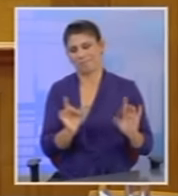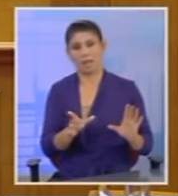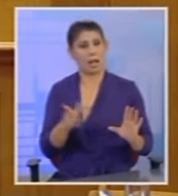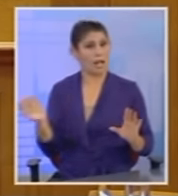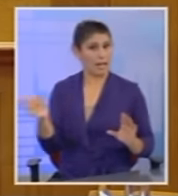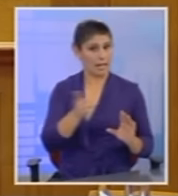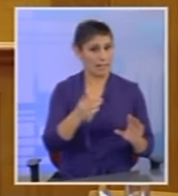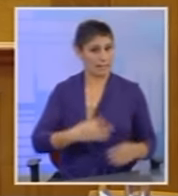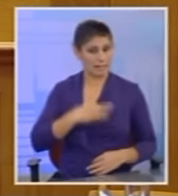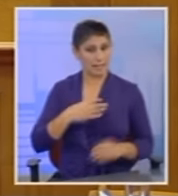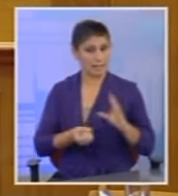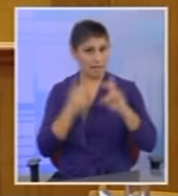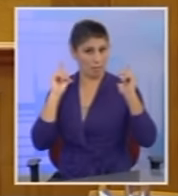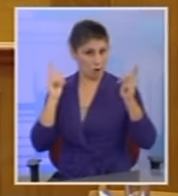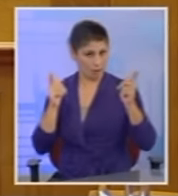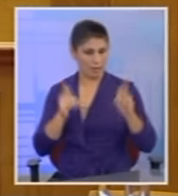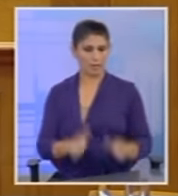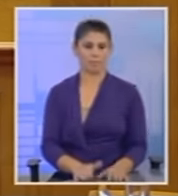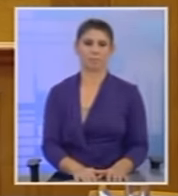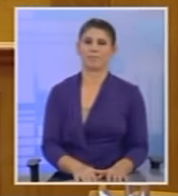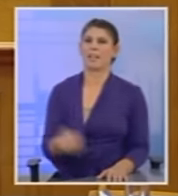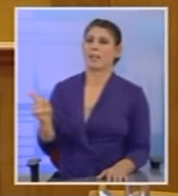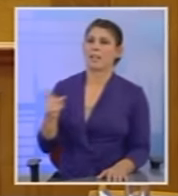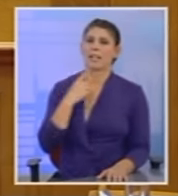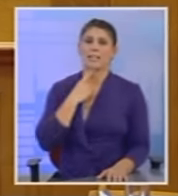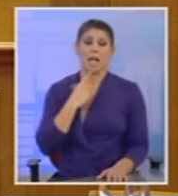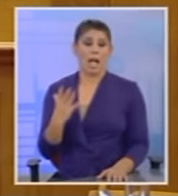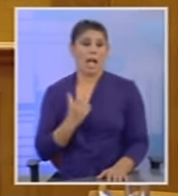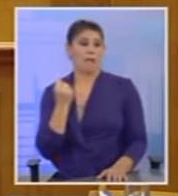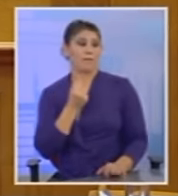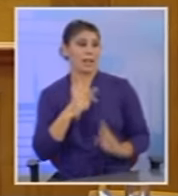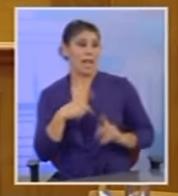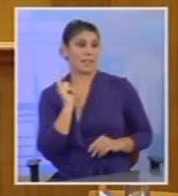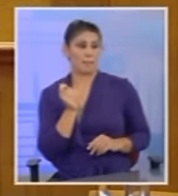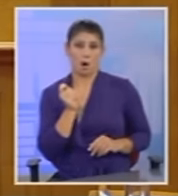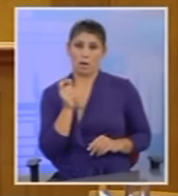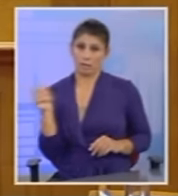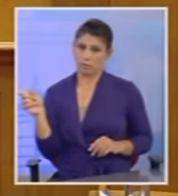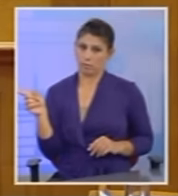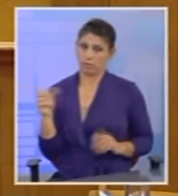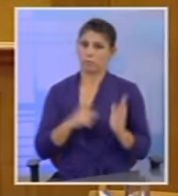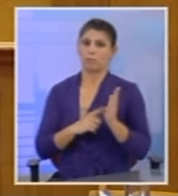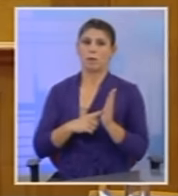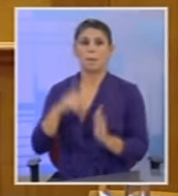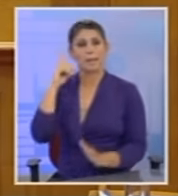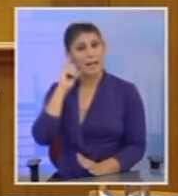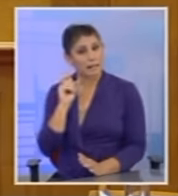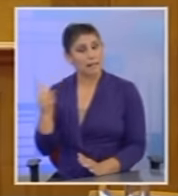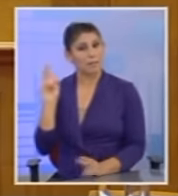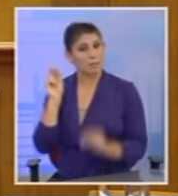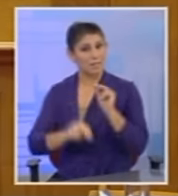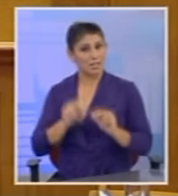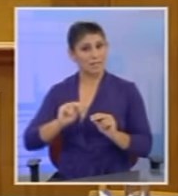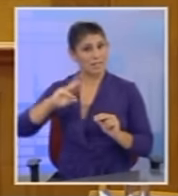κύριοι της Νέας Δημοκρατίας που κάνετε στιγμή αντιπολίτευση θα πρέπει να καταλάβετε ότι ψηφίσατε το τρίτο